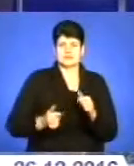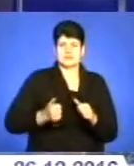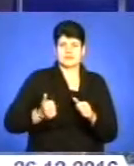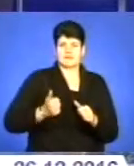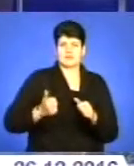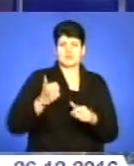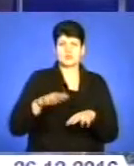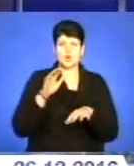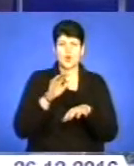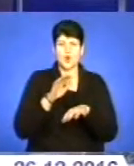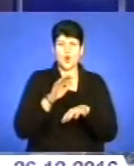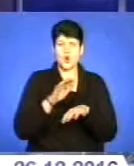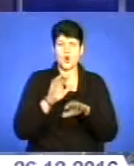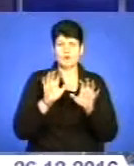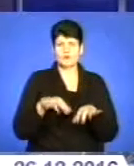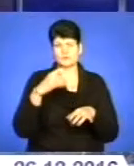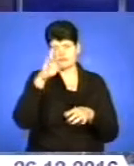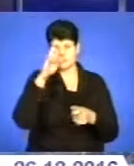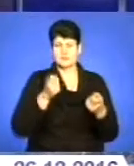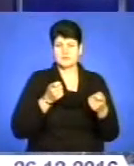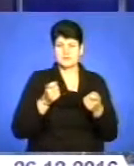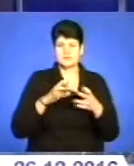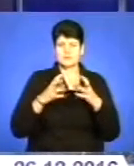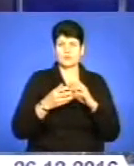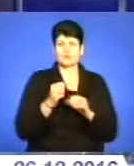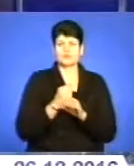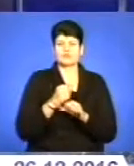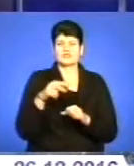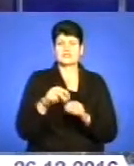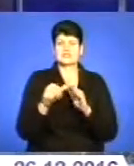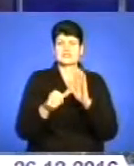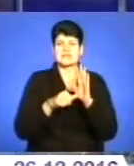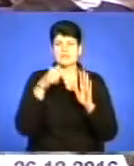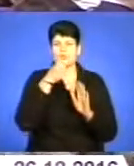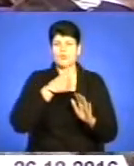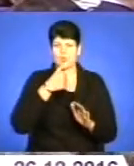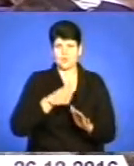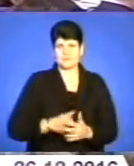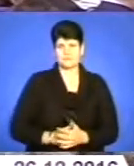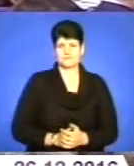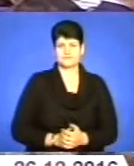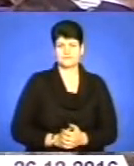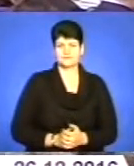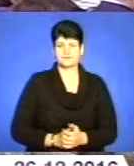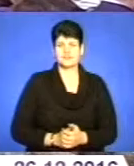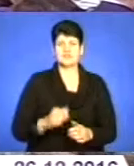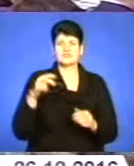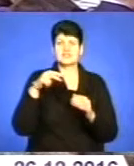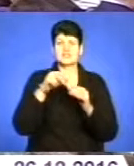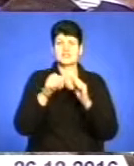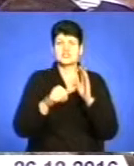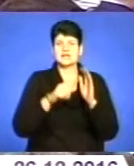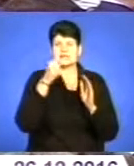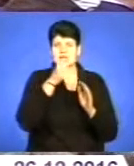державної адміністрації, підсумовуючи свою роботу у 2016 році. Детальніше – дивимося далі. 2016